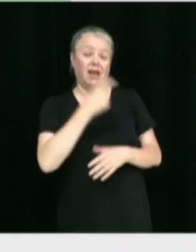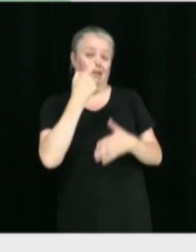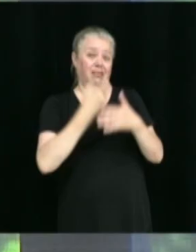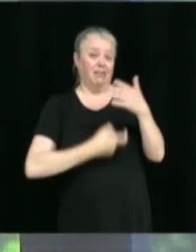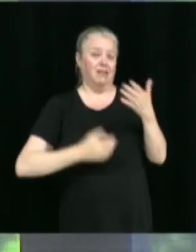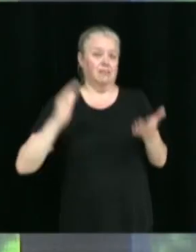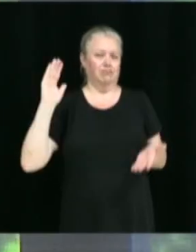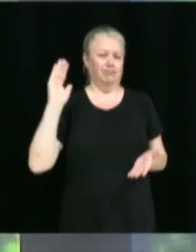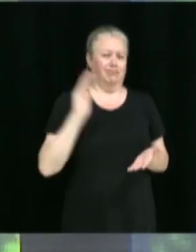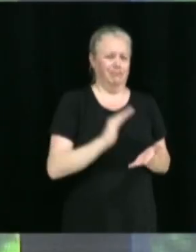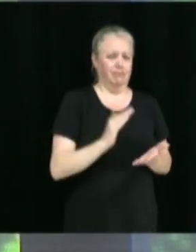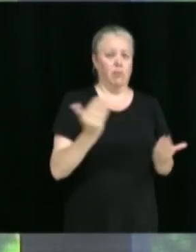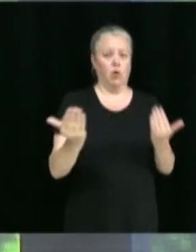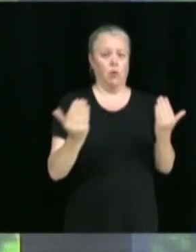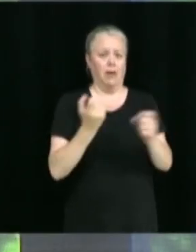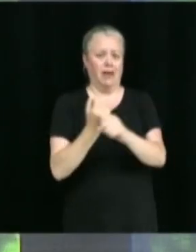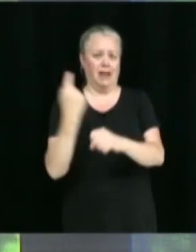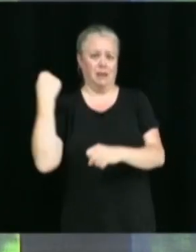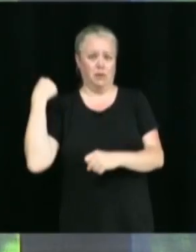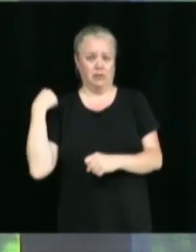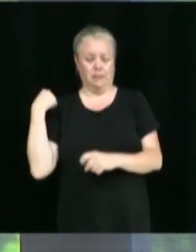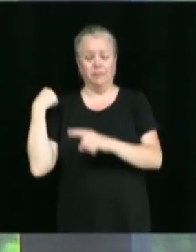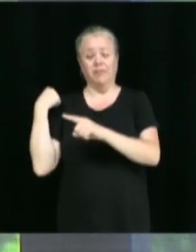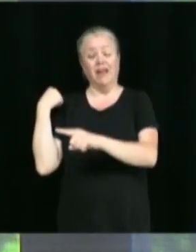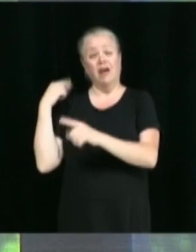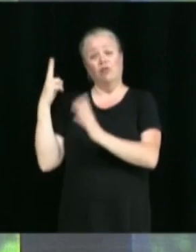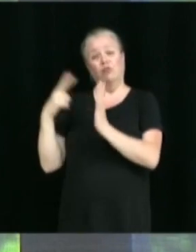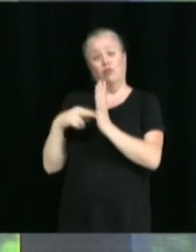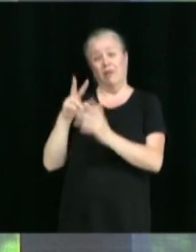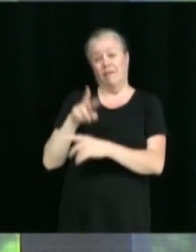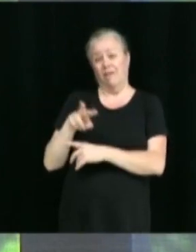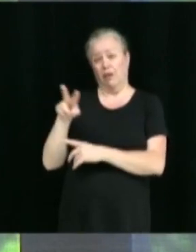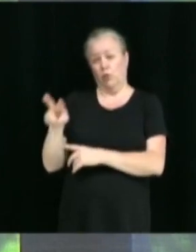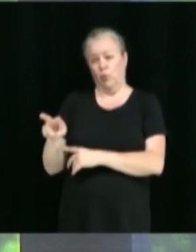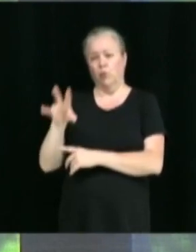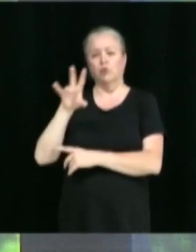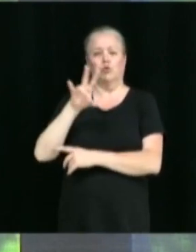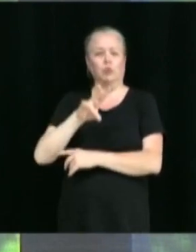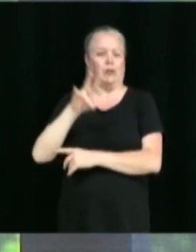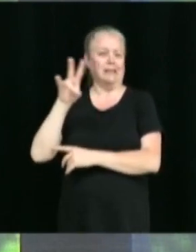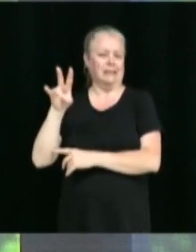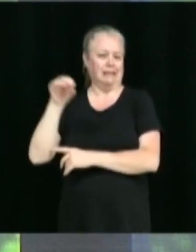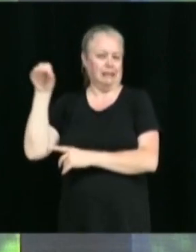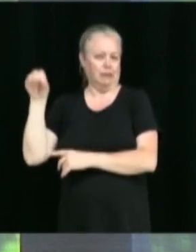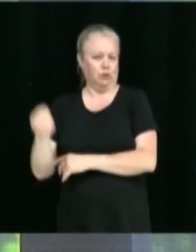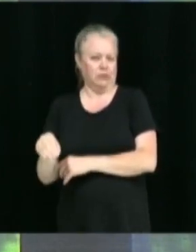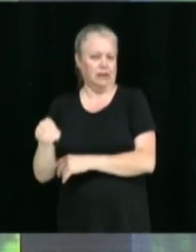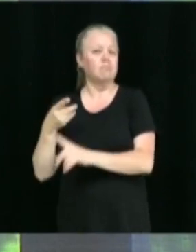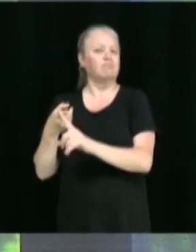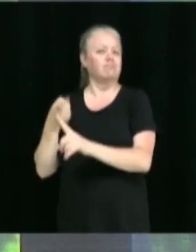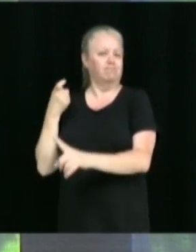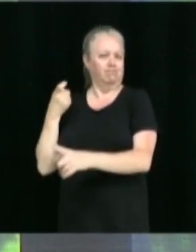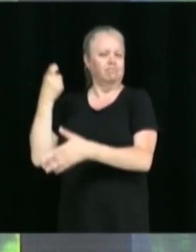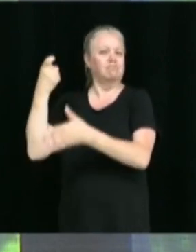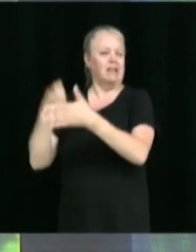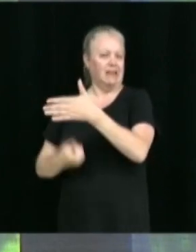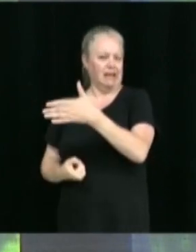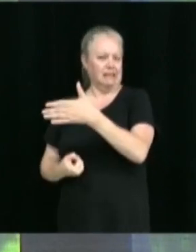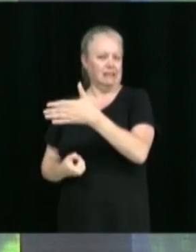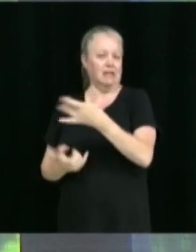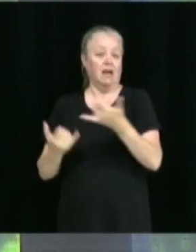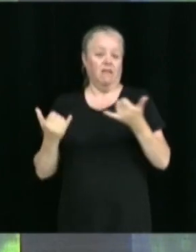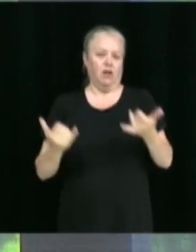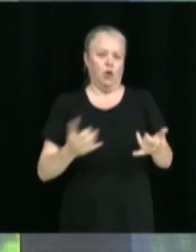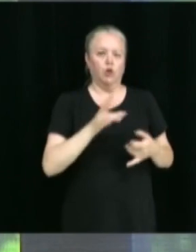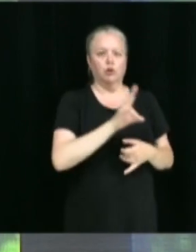dernière, puisqu'en 2022, c'était 77 % des revenus qui provenaient des taxes. C'est donc dire qu'il y a des